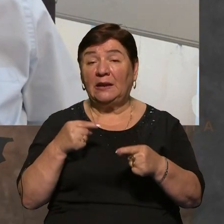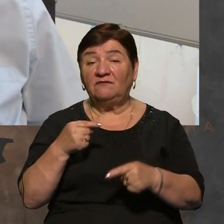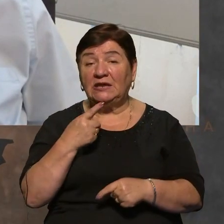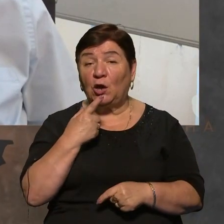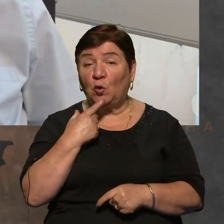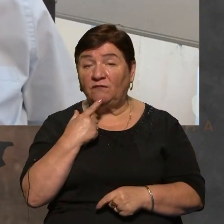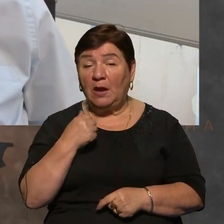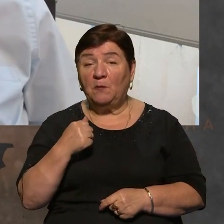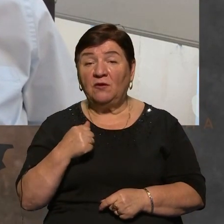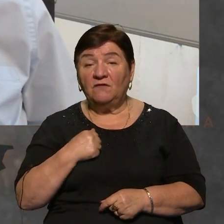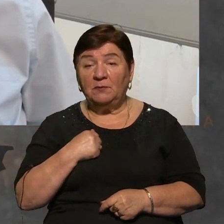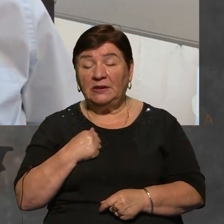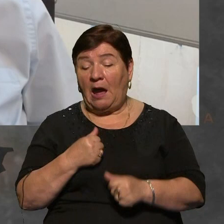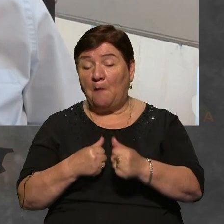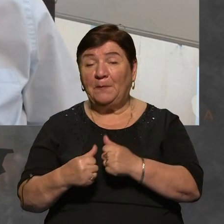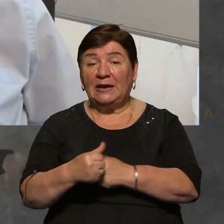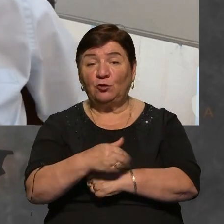бойовими медиками на передовій?